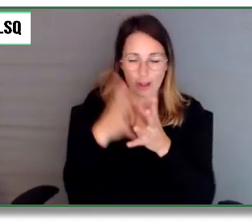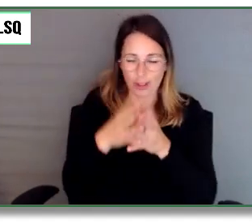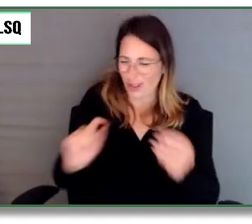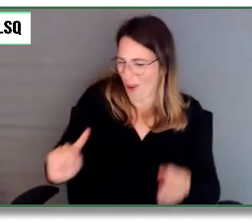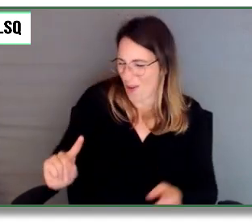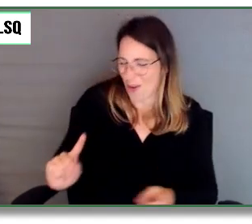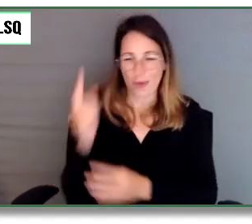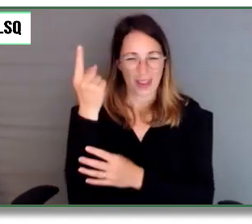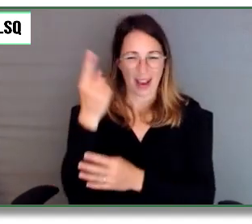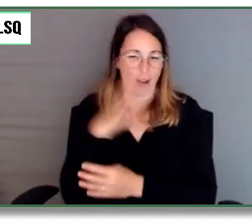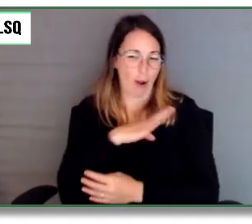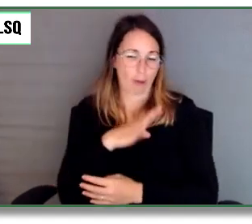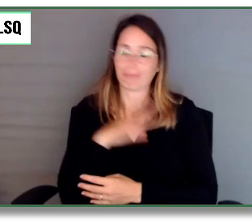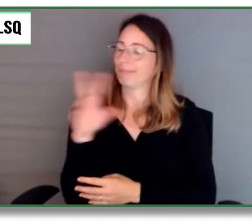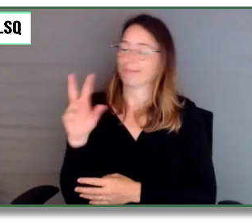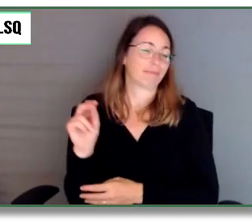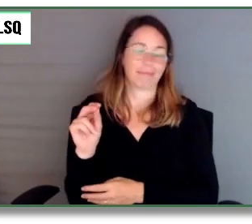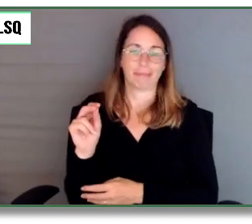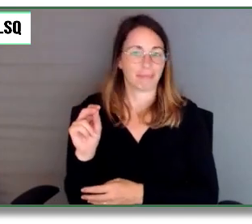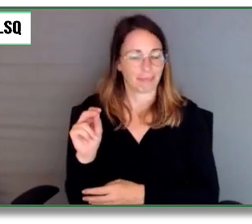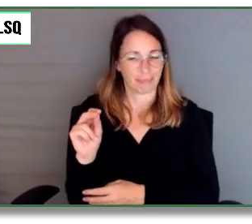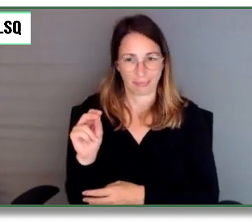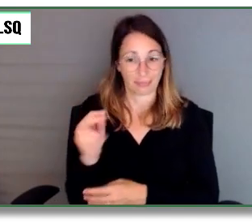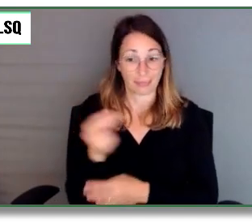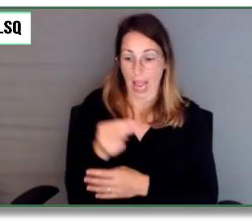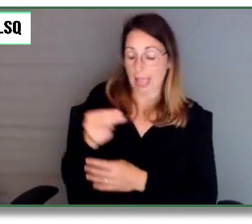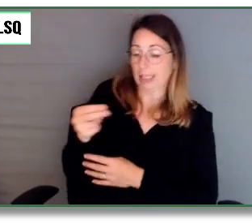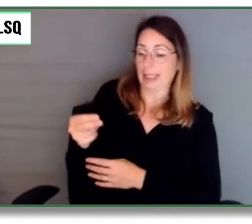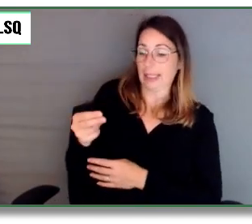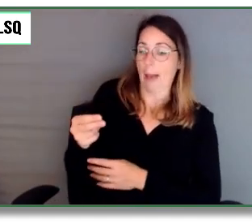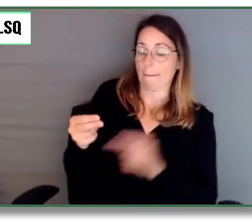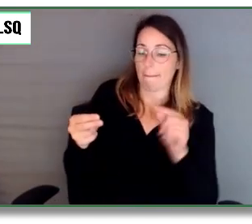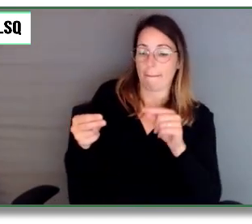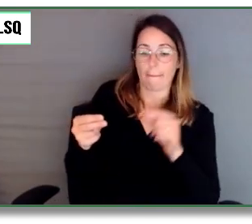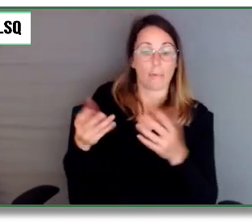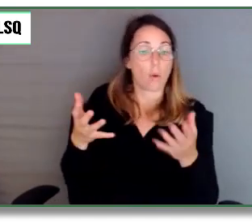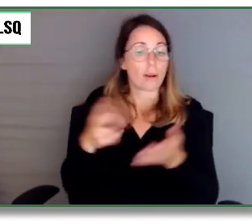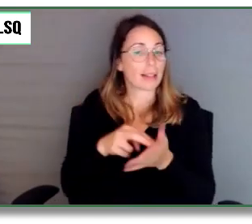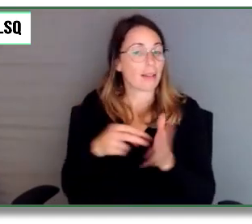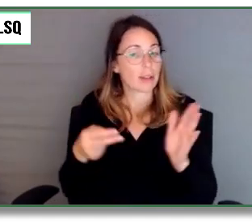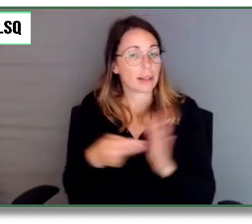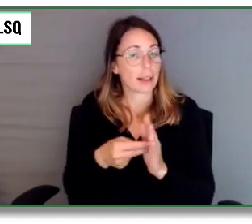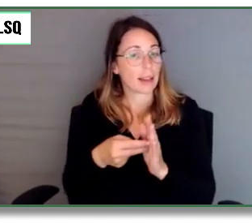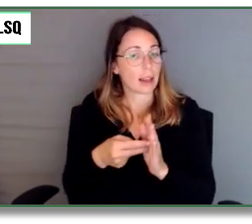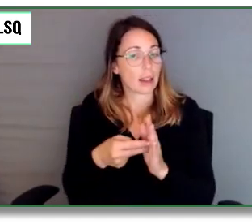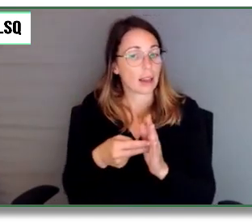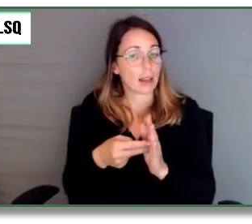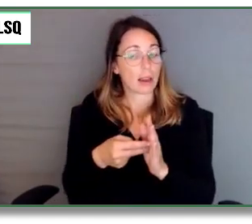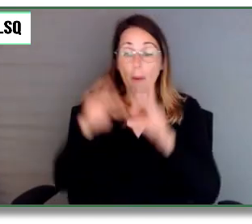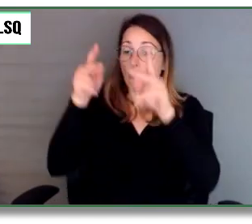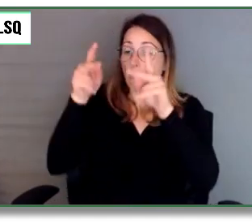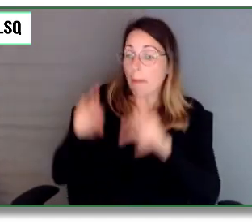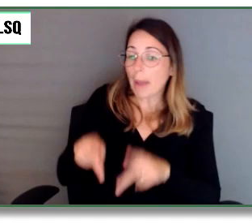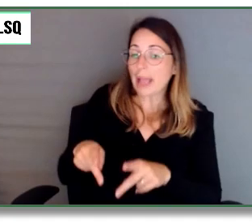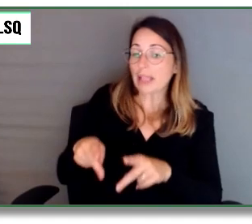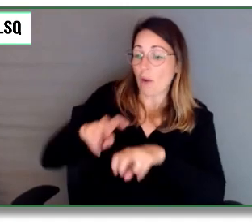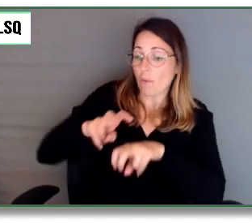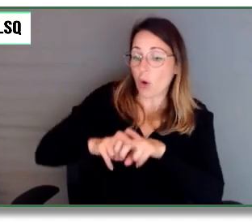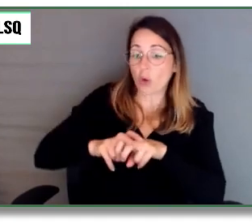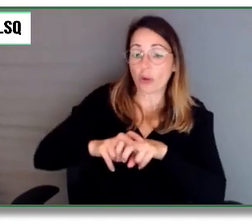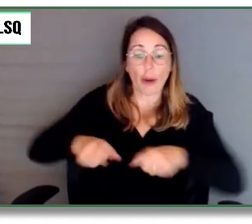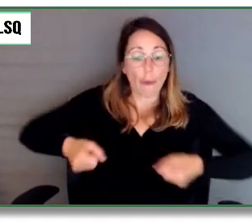Le handicap ne veut pas seulement dire que quelqu'un dans un fauteuil roulant ou quelqu'un qui est